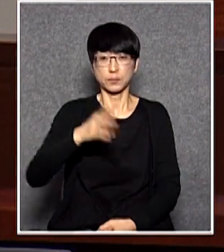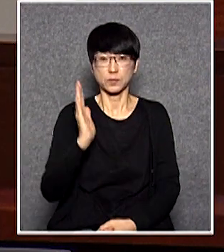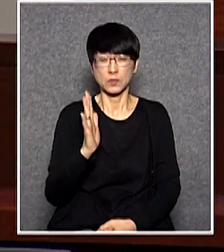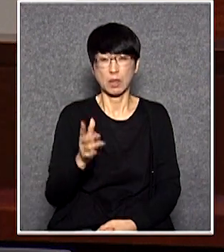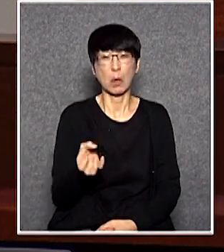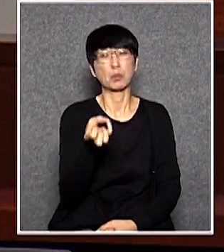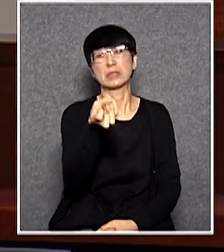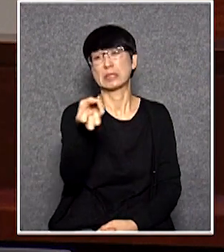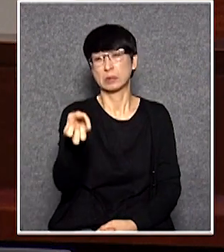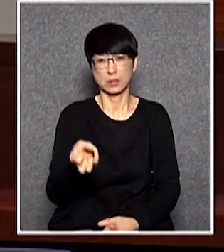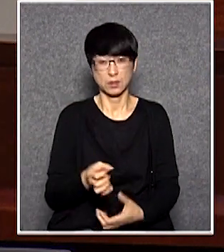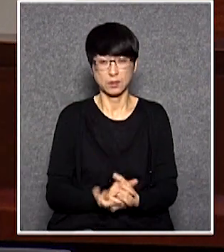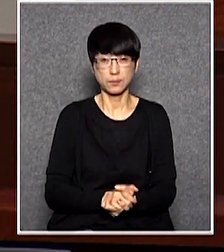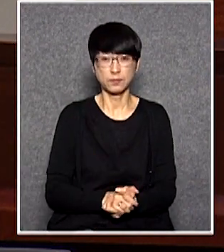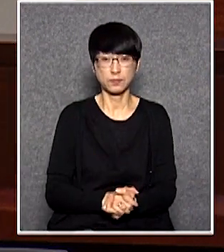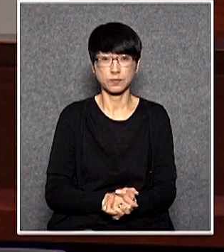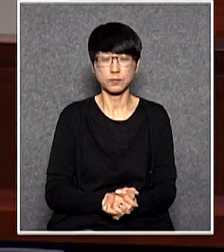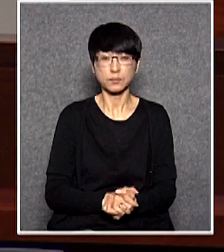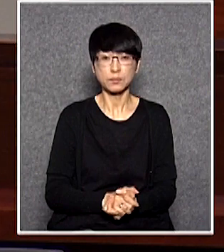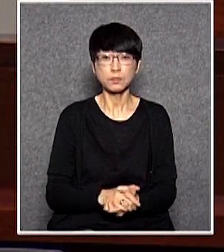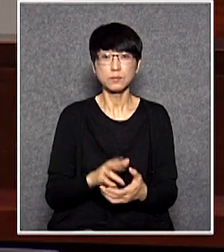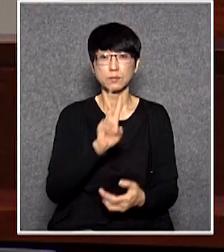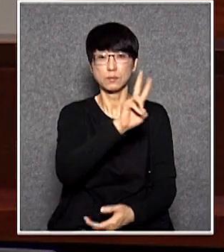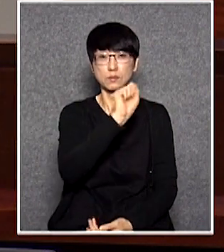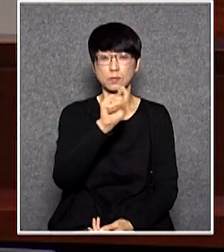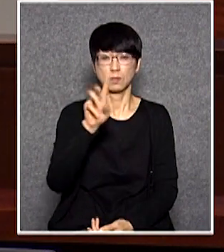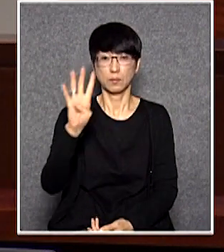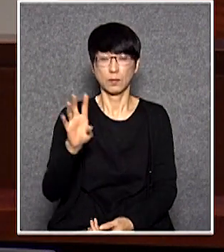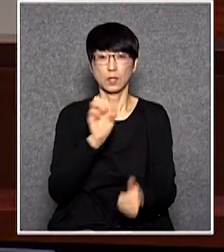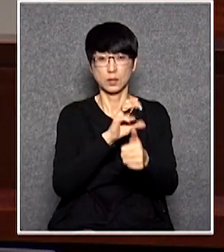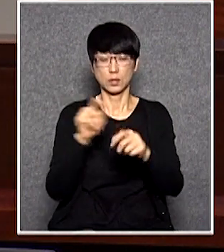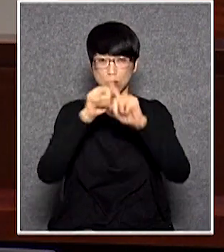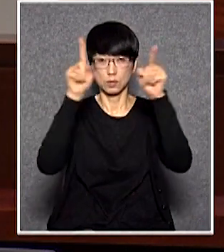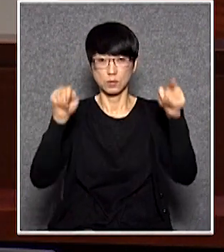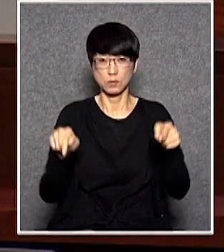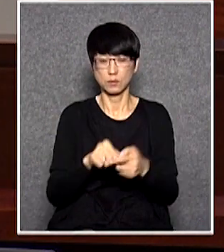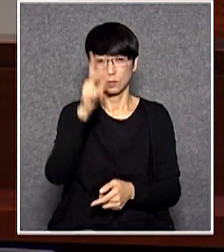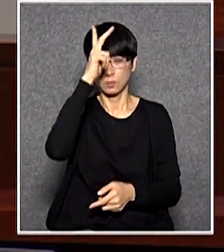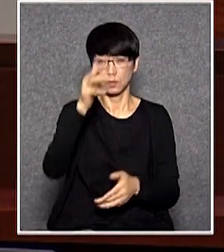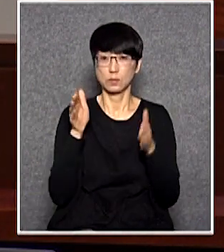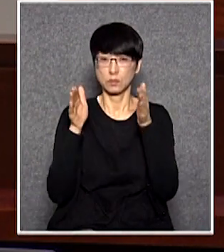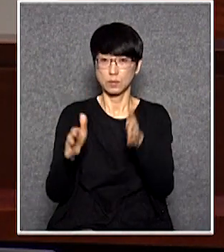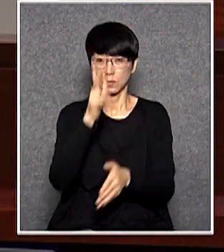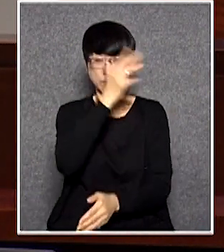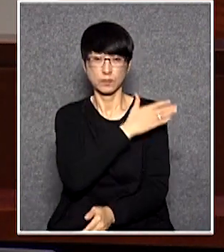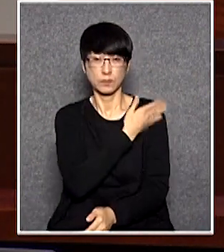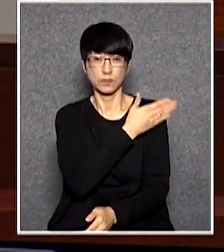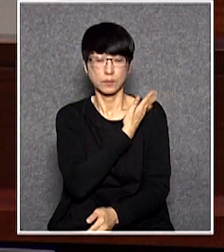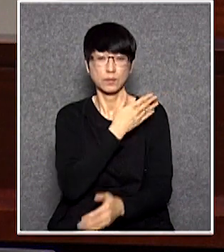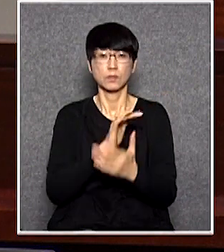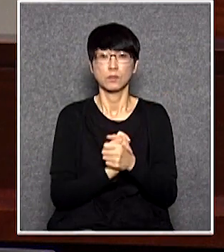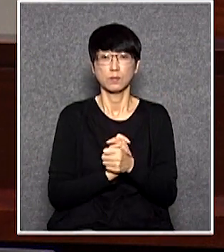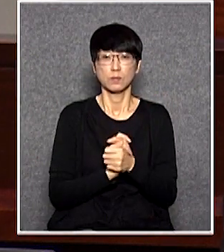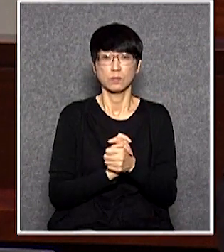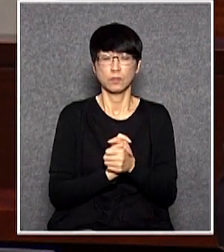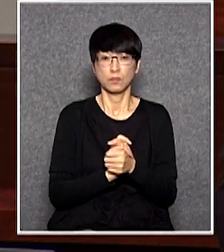濕稅那根據當局2014年所制定的諮詢文件當局除了將責任推在前線執法人員身上之外有